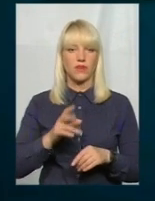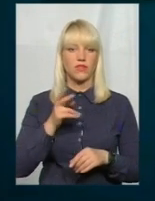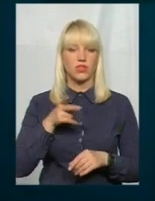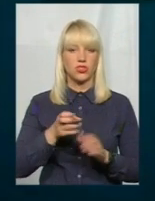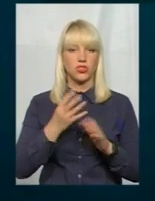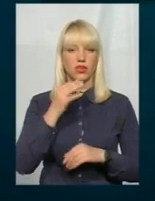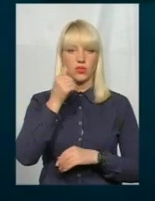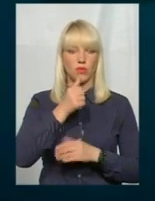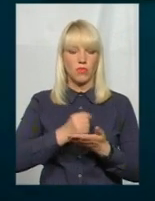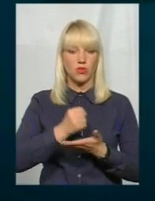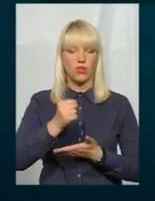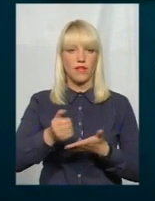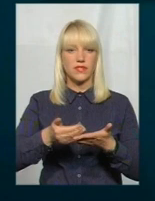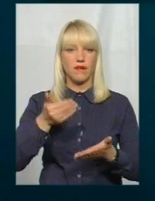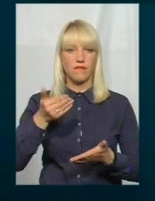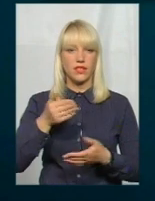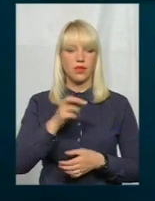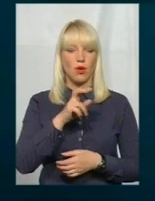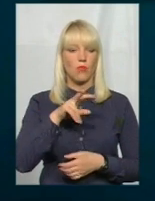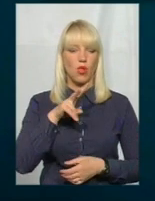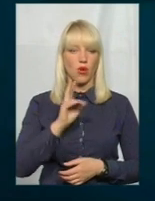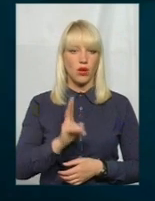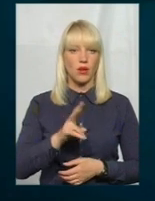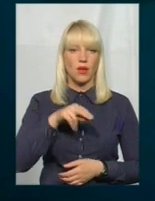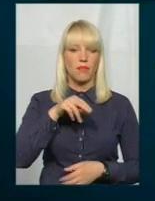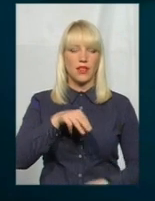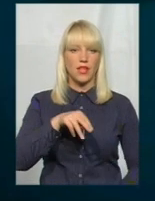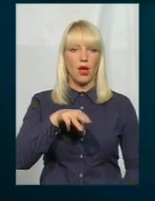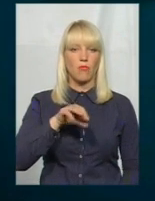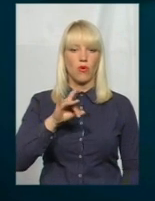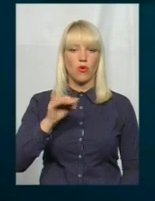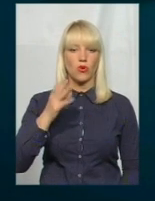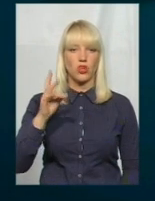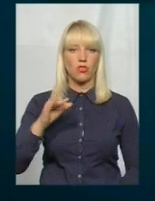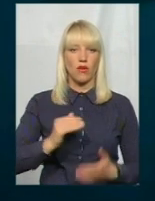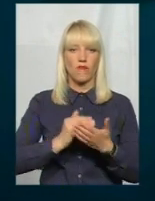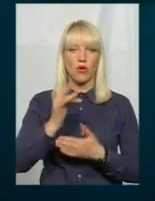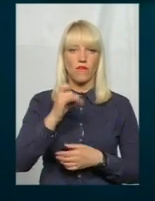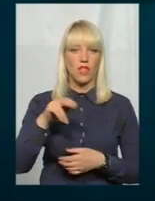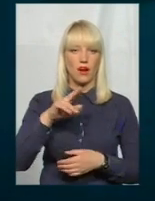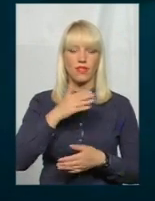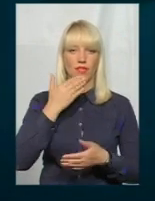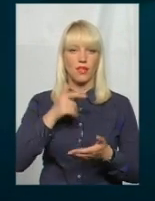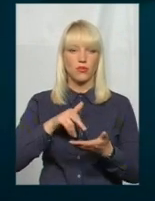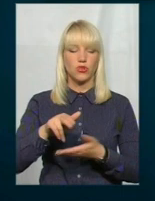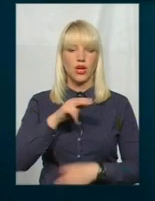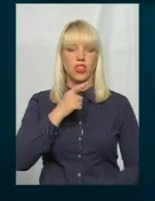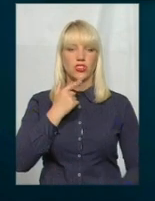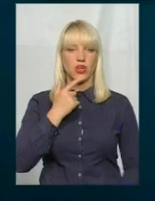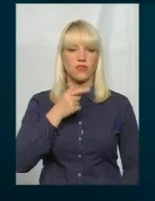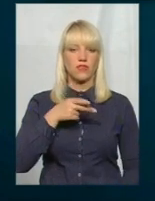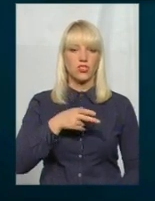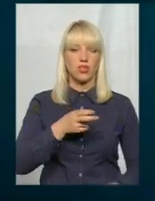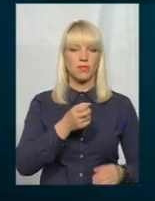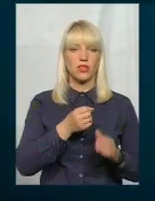році молотувався від партії «Блок» Петра Порошенка. До Верховної Ради не пройшов. З червня 2015-го і до